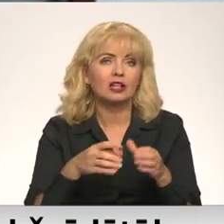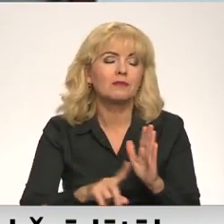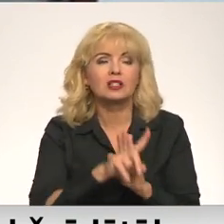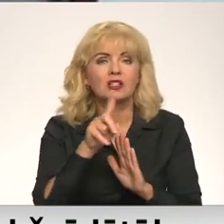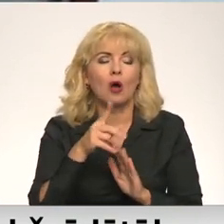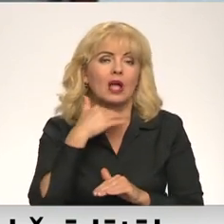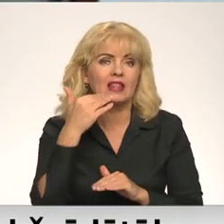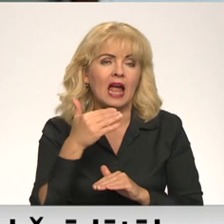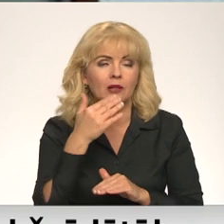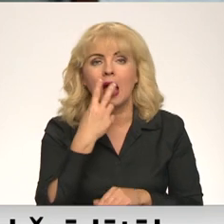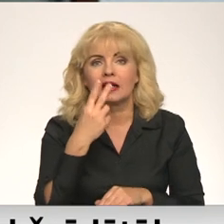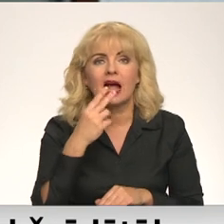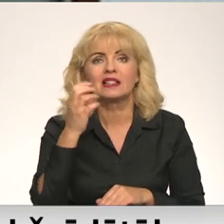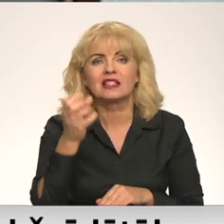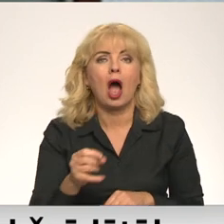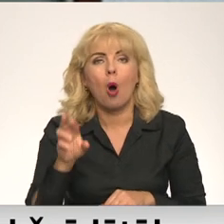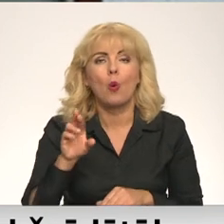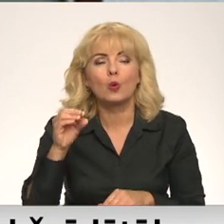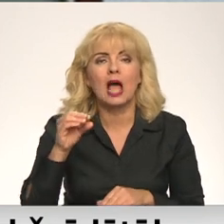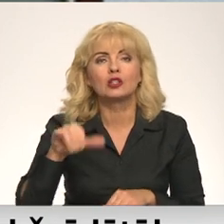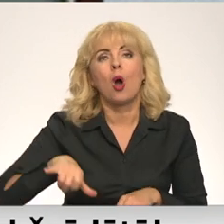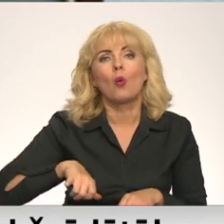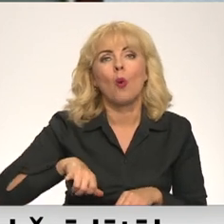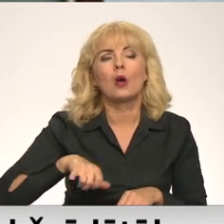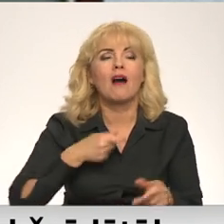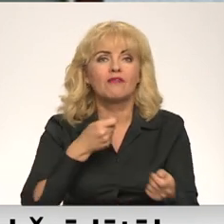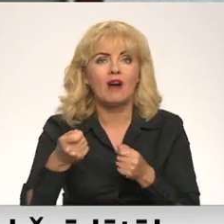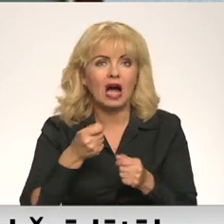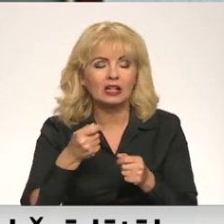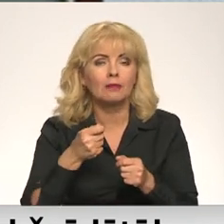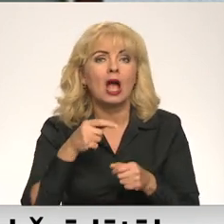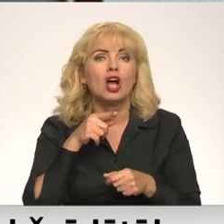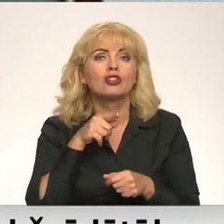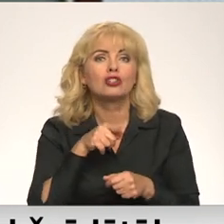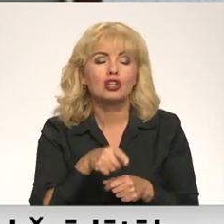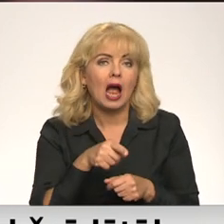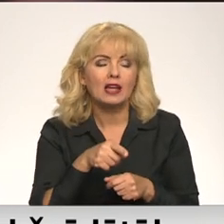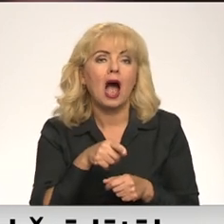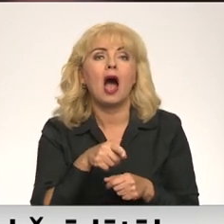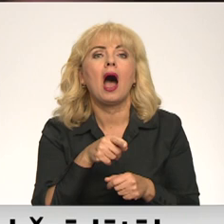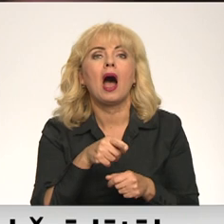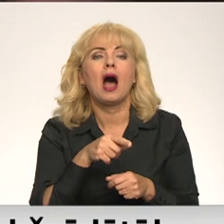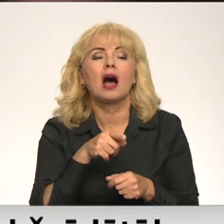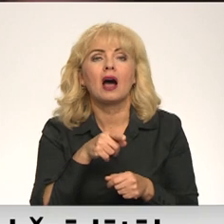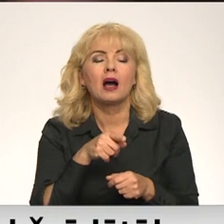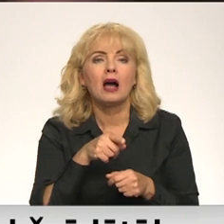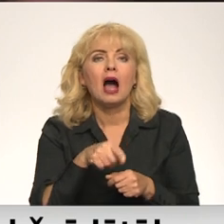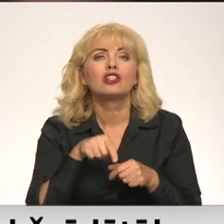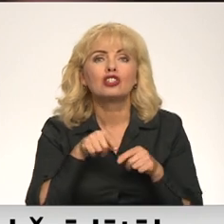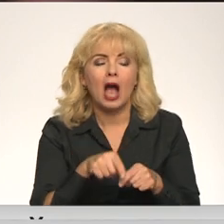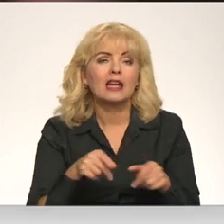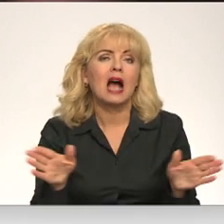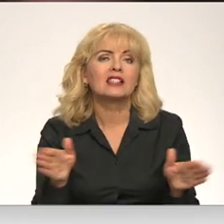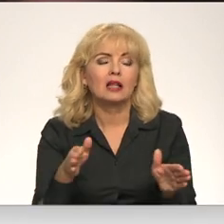nesot vēlējusies redzēt caunskungu vadībā, tomēr arī šādā farsā nevēloties piedalīties. Man ir daudz